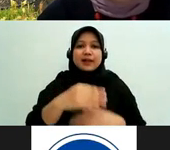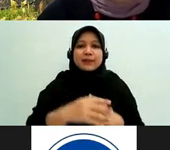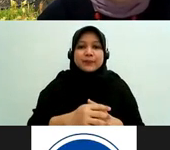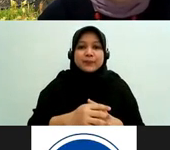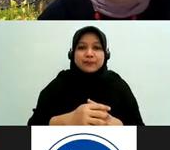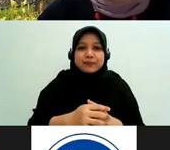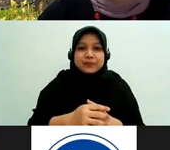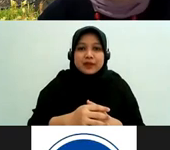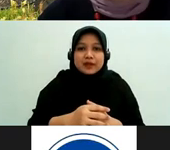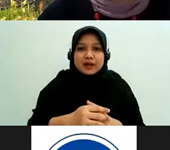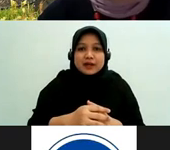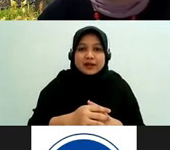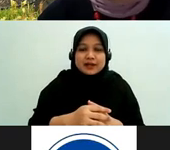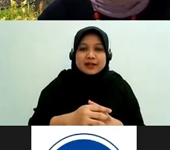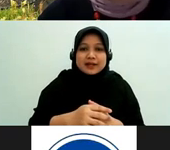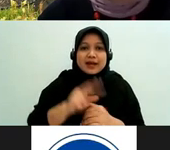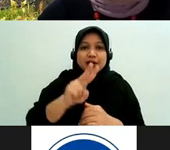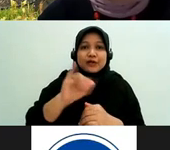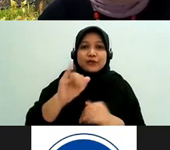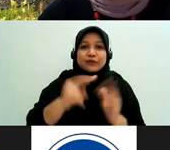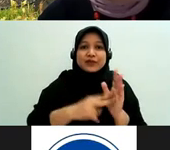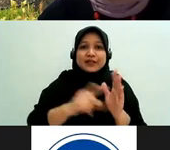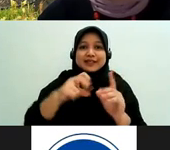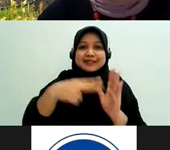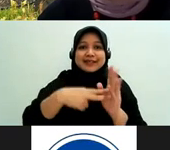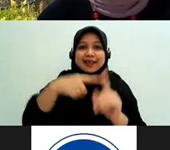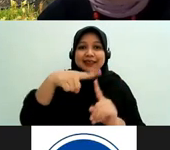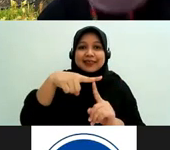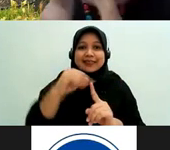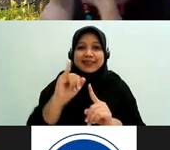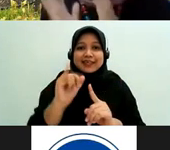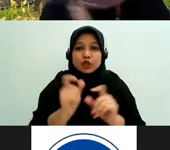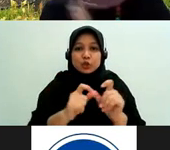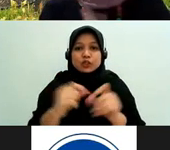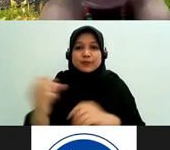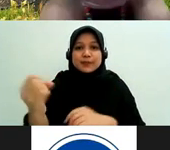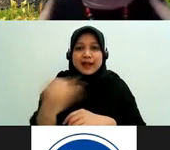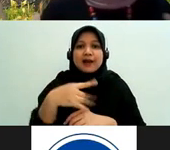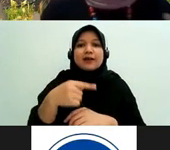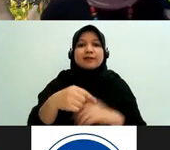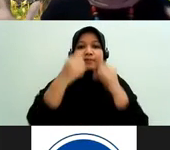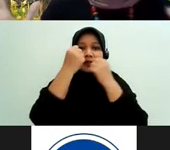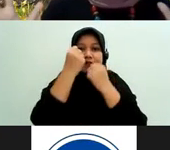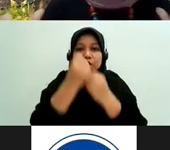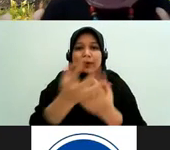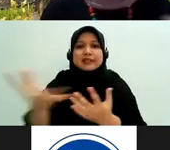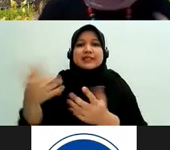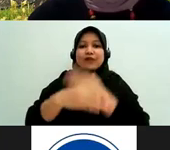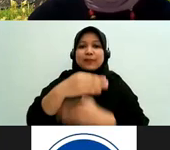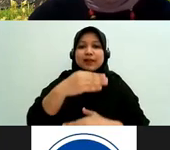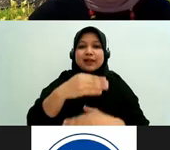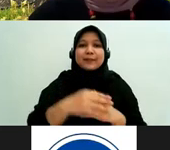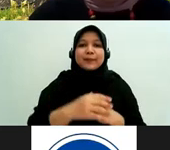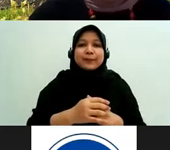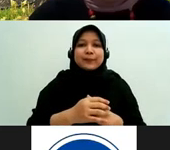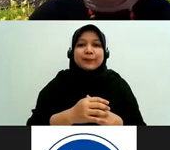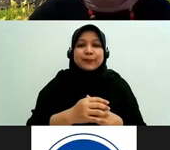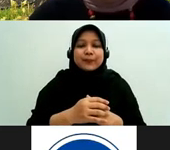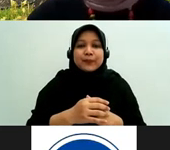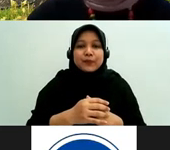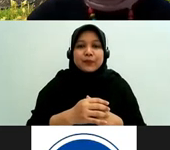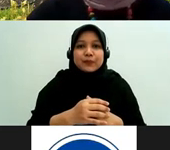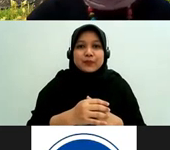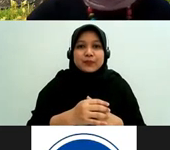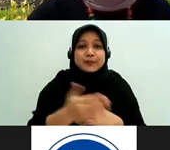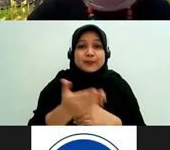menginformasikan sekaligus meliterasi para pembaca terkait dengan defable oke jangan main boleh Pak naruh terus